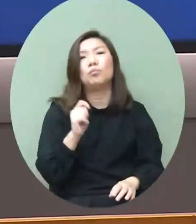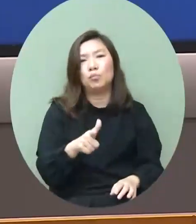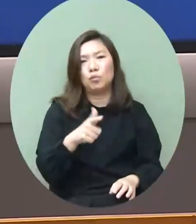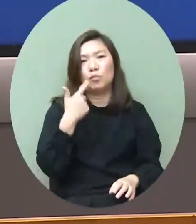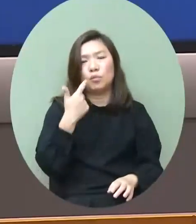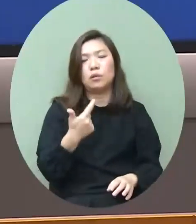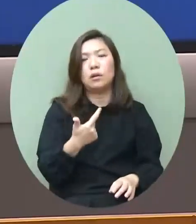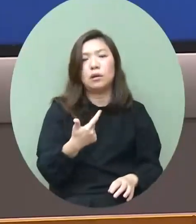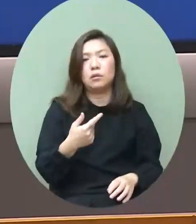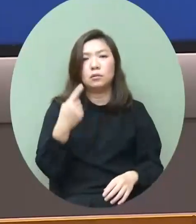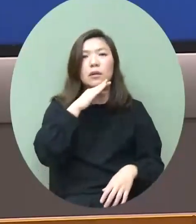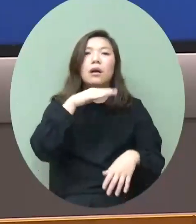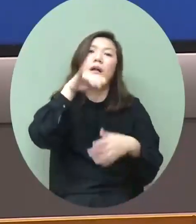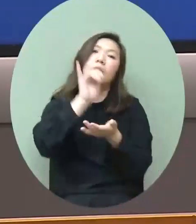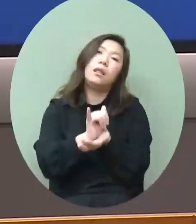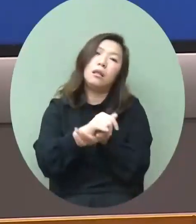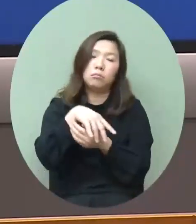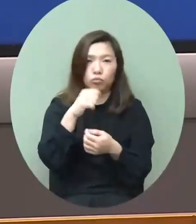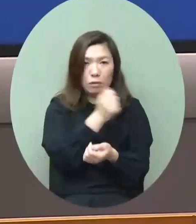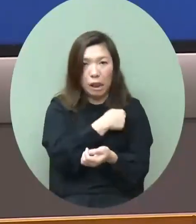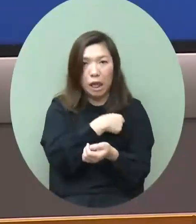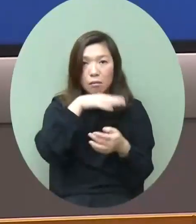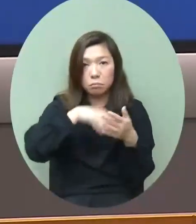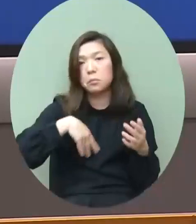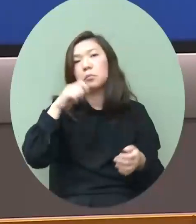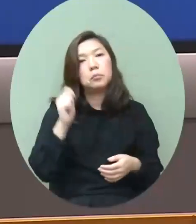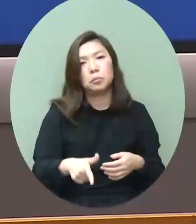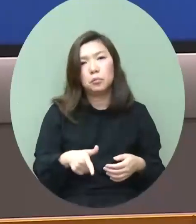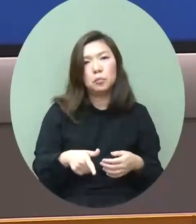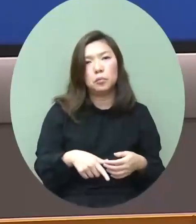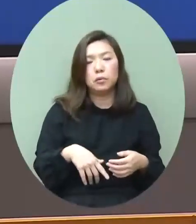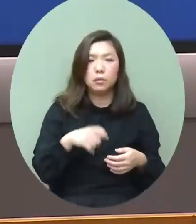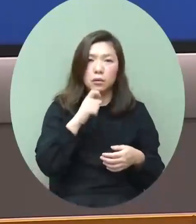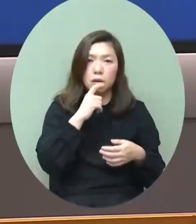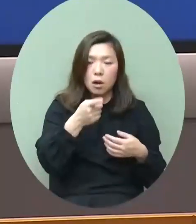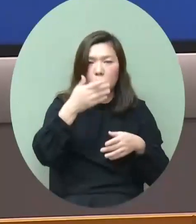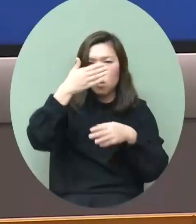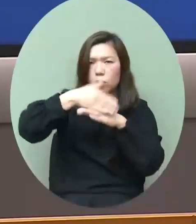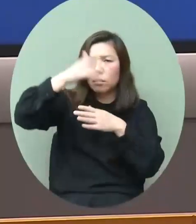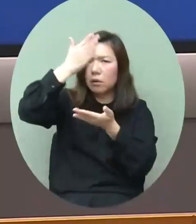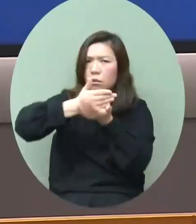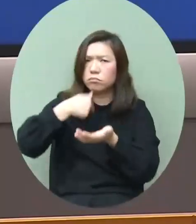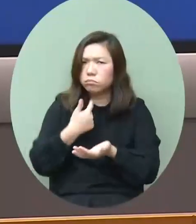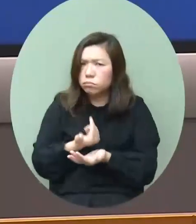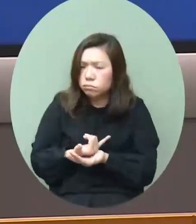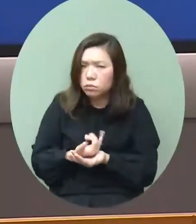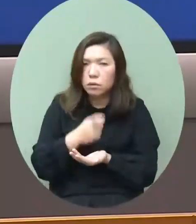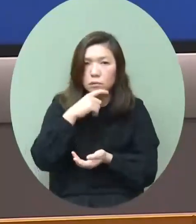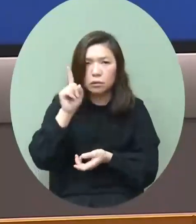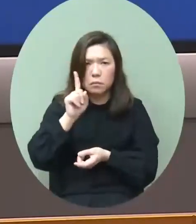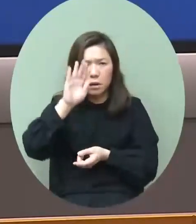更加不會躺平不做事我們每天都是檢視著究竟在外防輸入那裡還有什麼